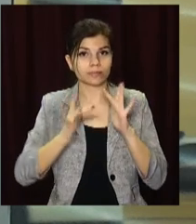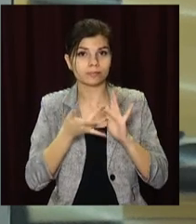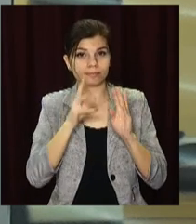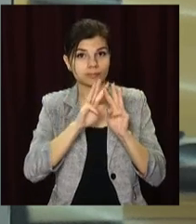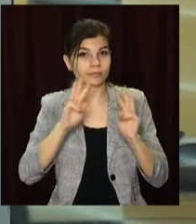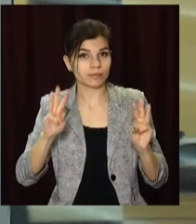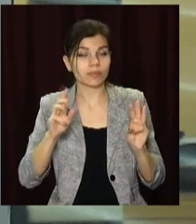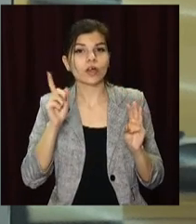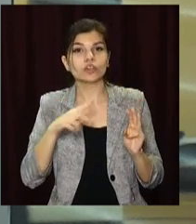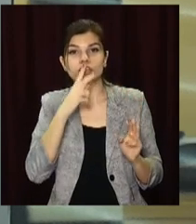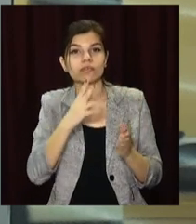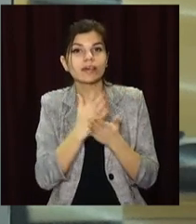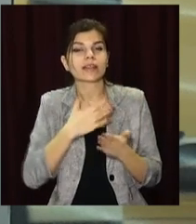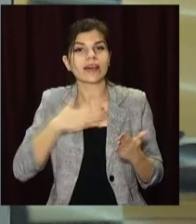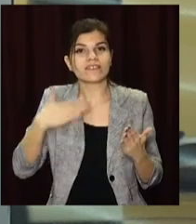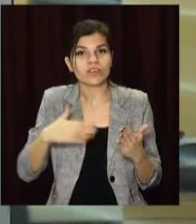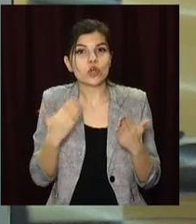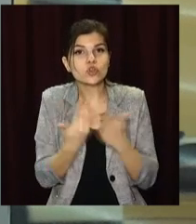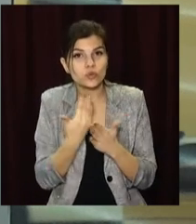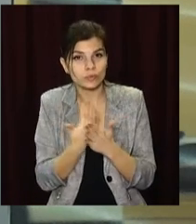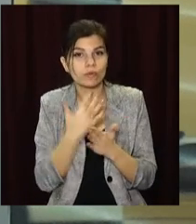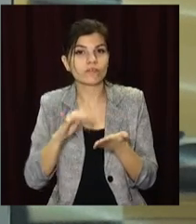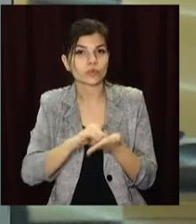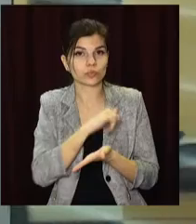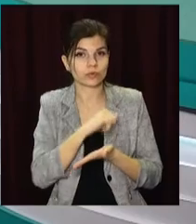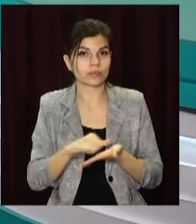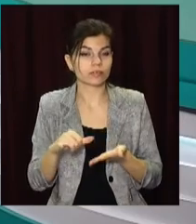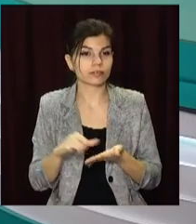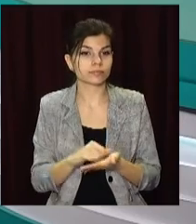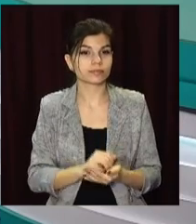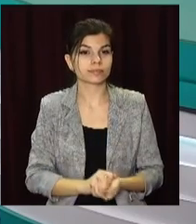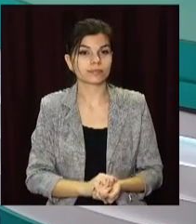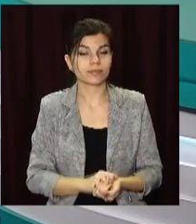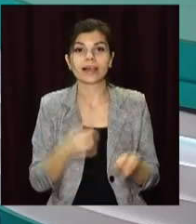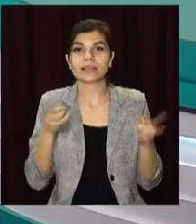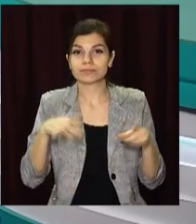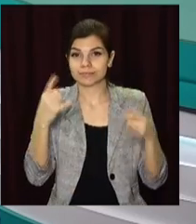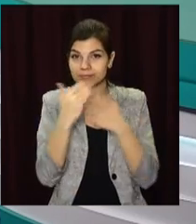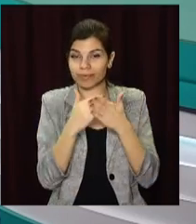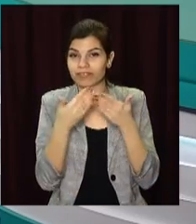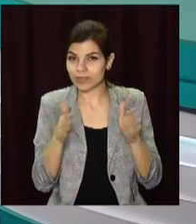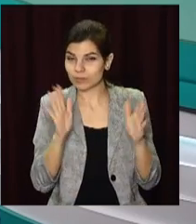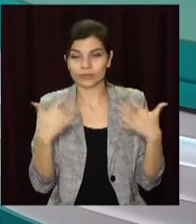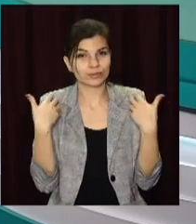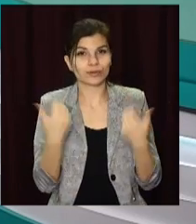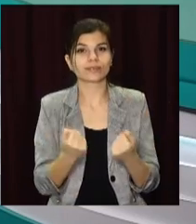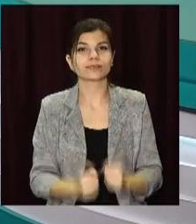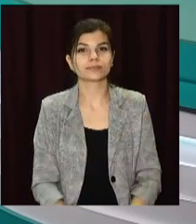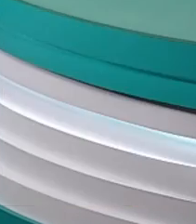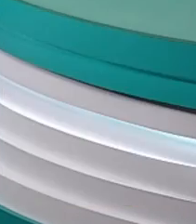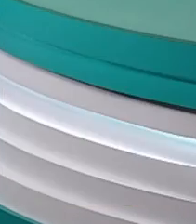.media. Дивіться сюжети в соціальних мережах та на нашому ютуб-каналі. Залишайтеся з відкритим та будьте здорові!